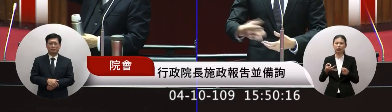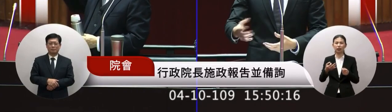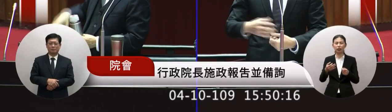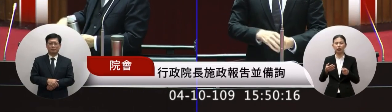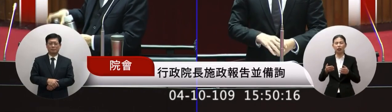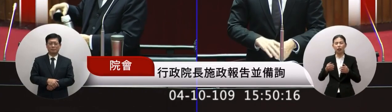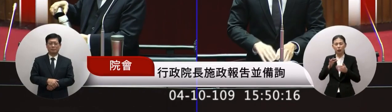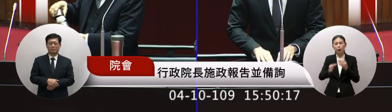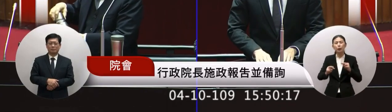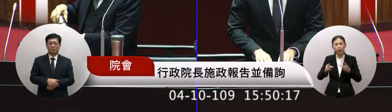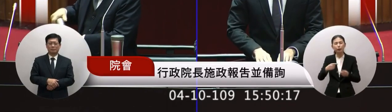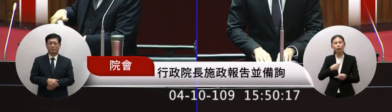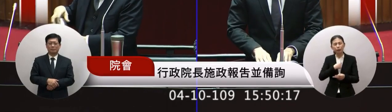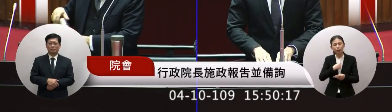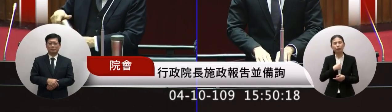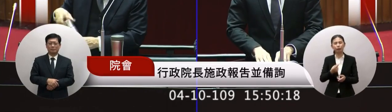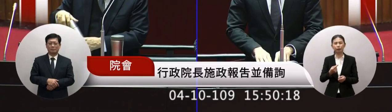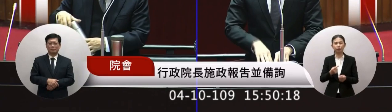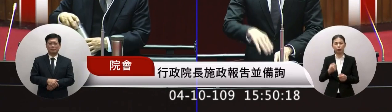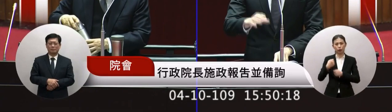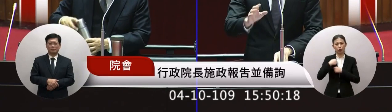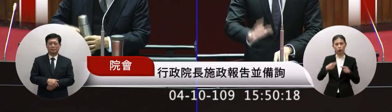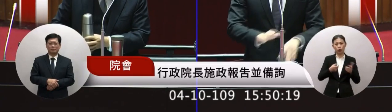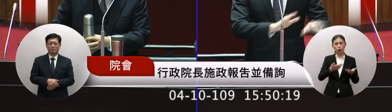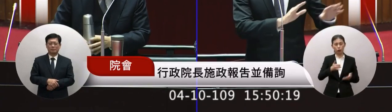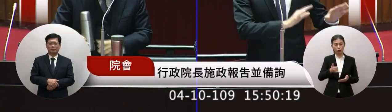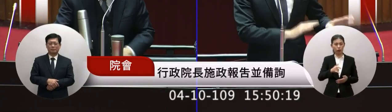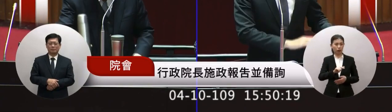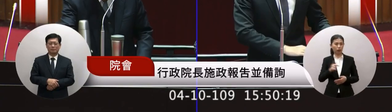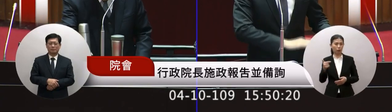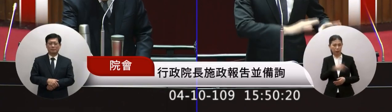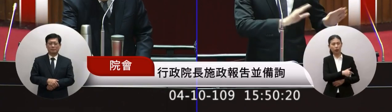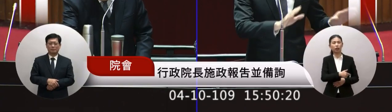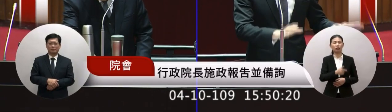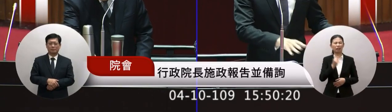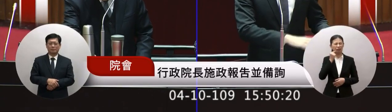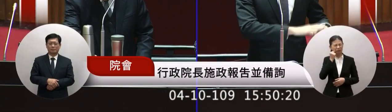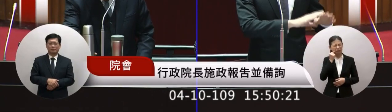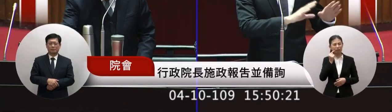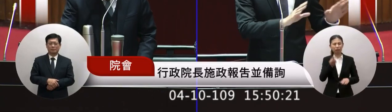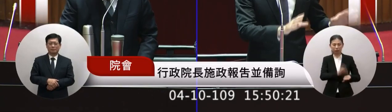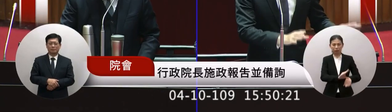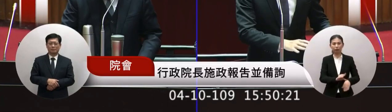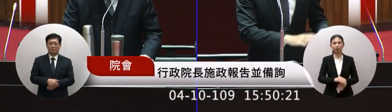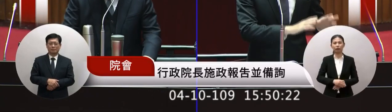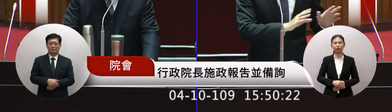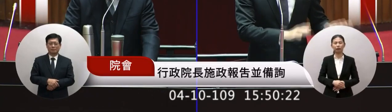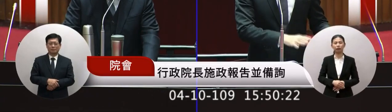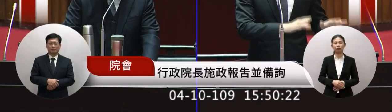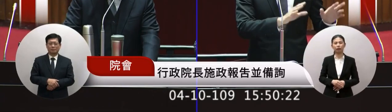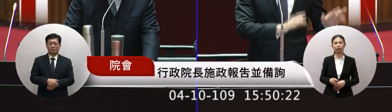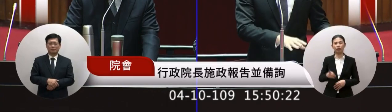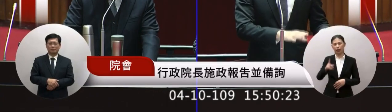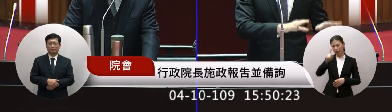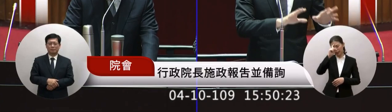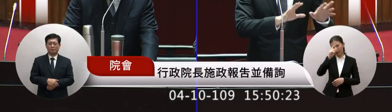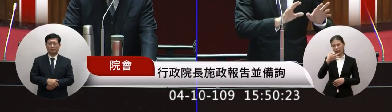其實是比公共搞得到但是我們不能為改善財政的問題